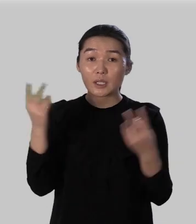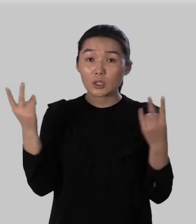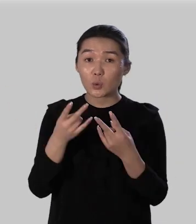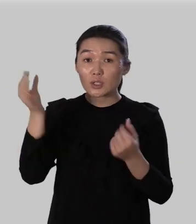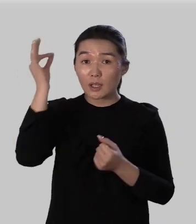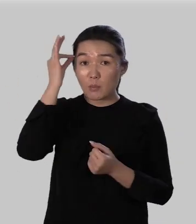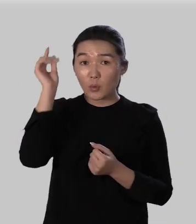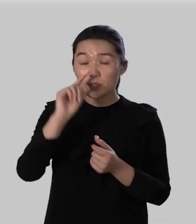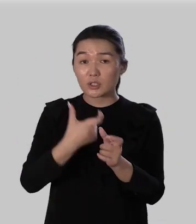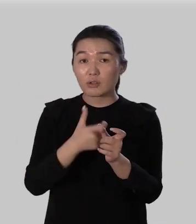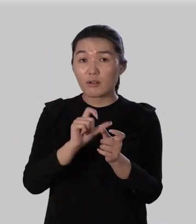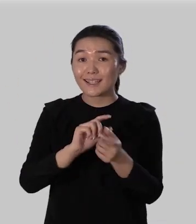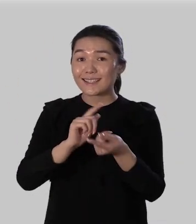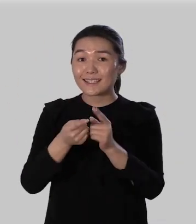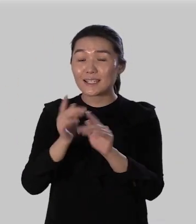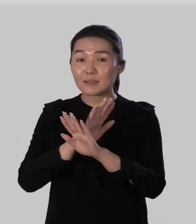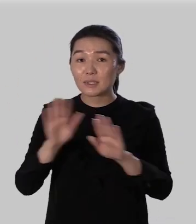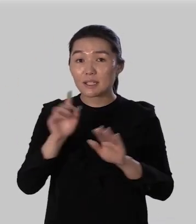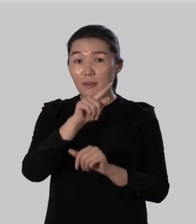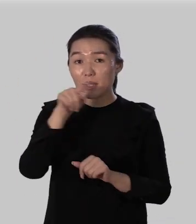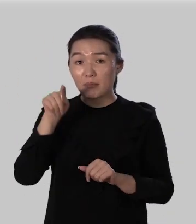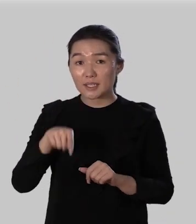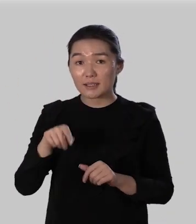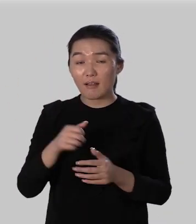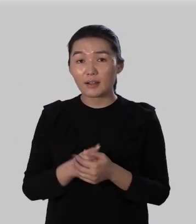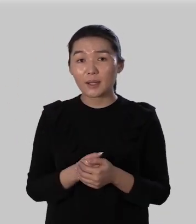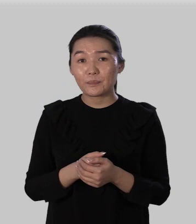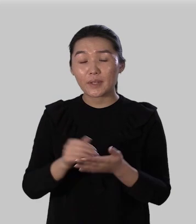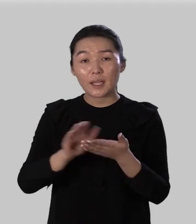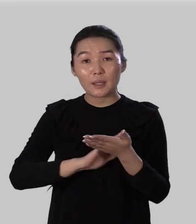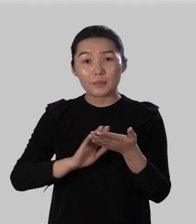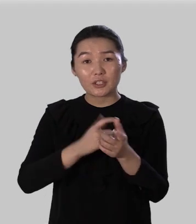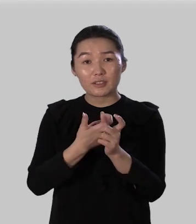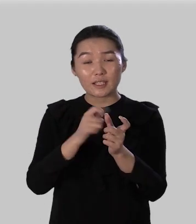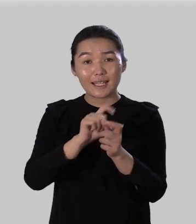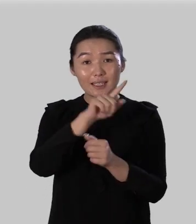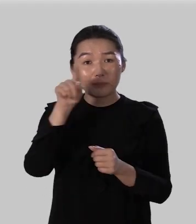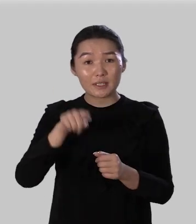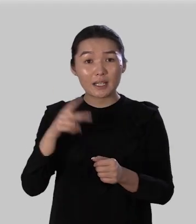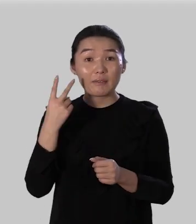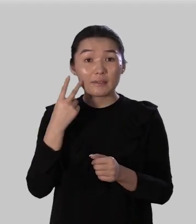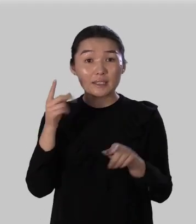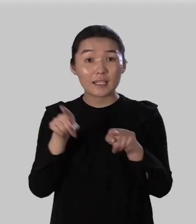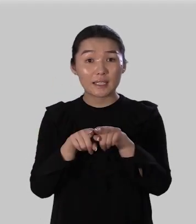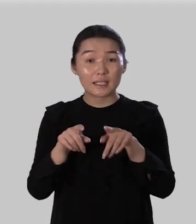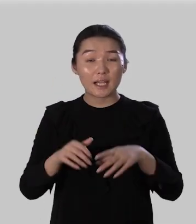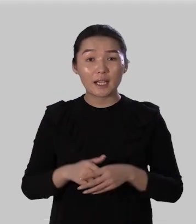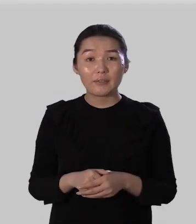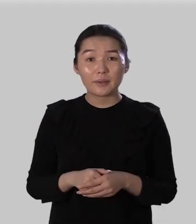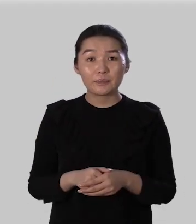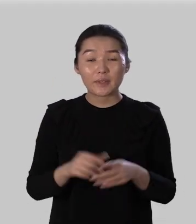следует помнить что это неизменяемая приставка пишется эта приставка всегда